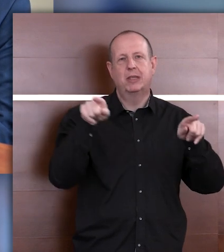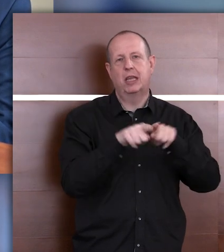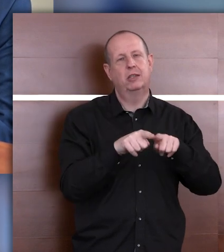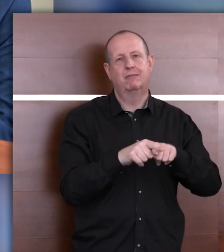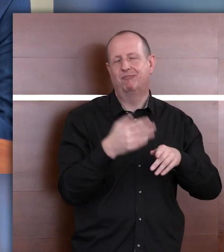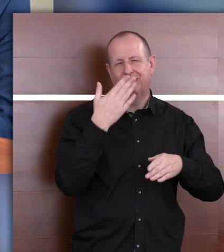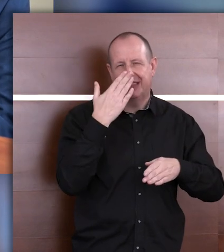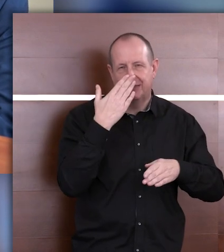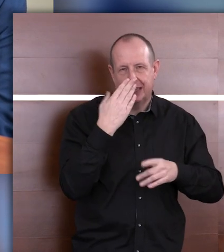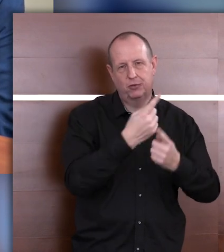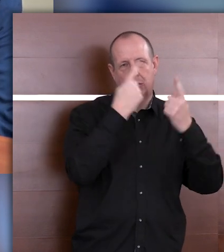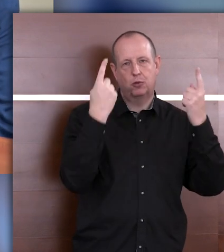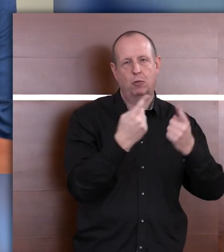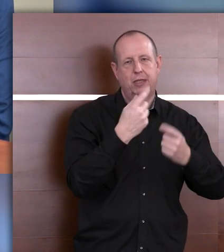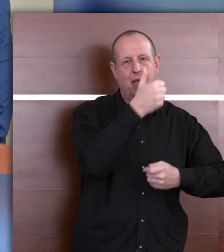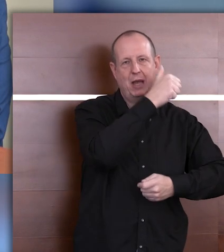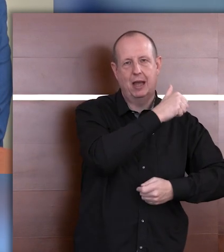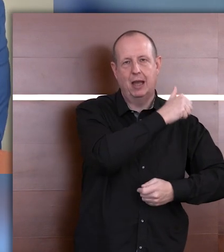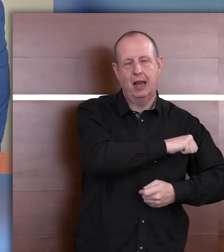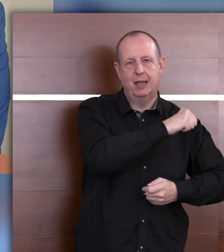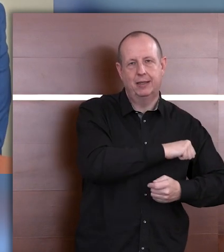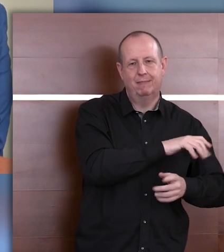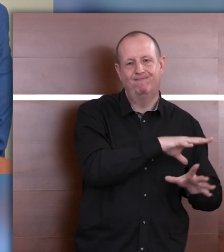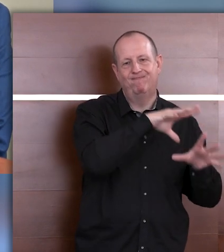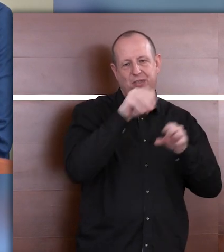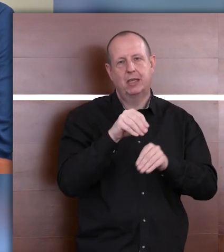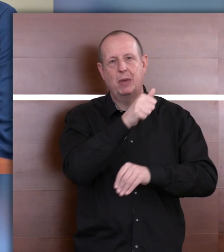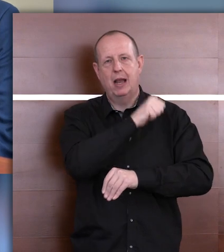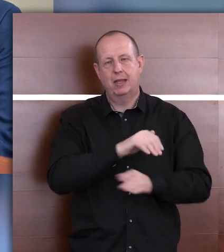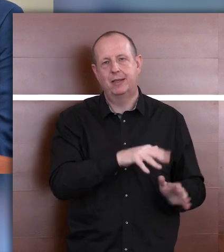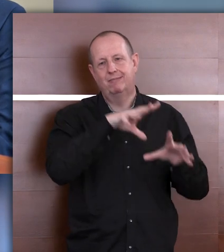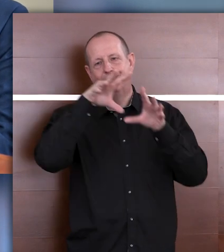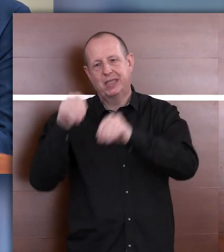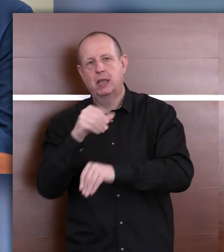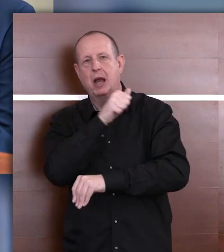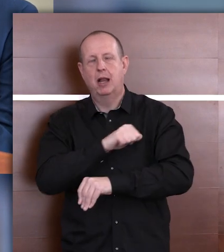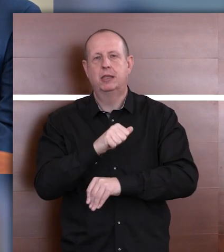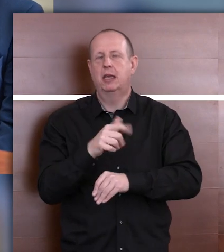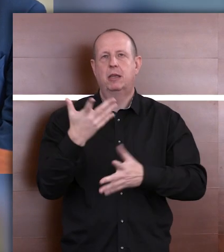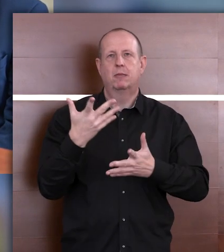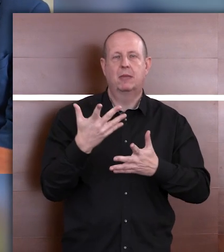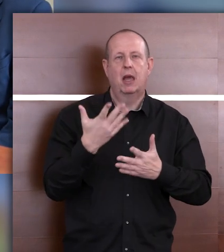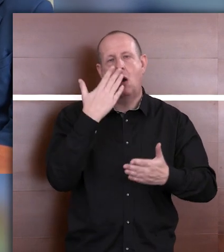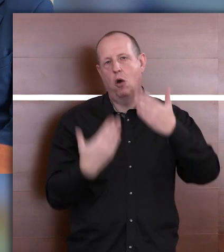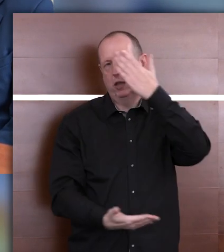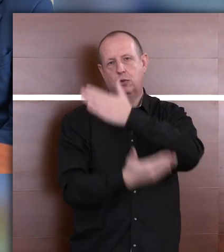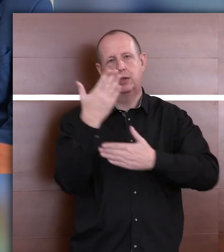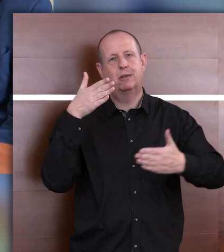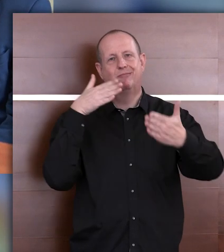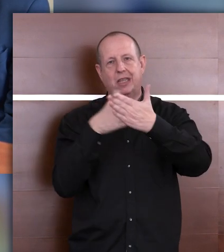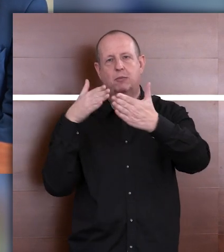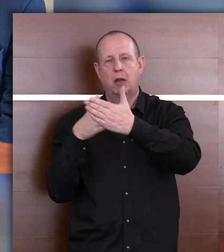i w pewnym momencie jest stop, bo już dalej nie można, bo już się skończyły szlaczki,